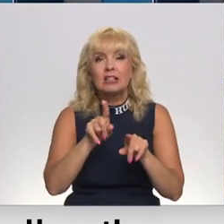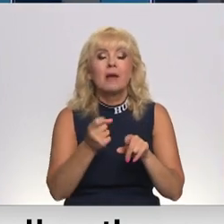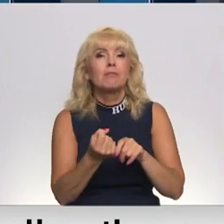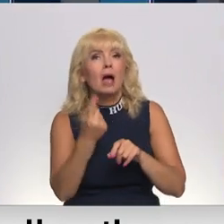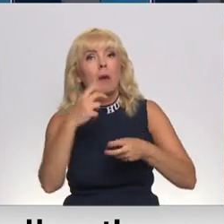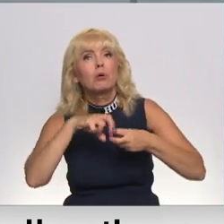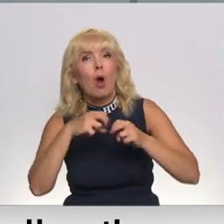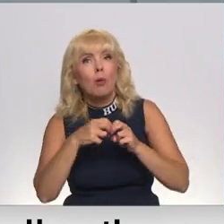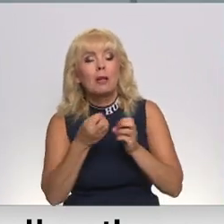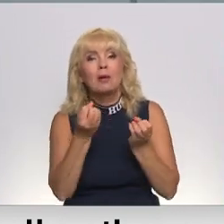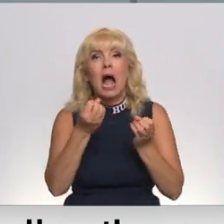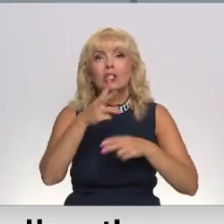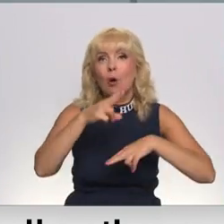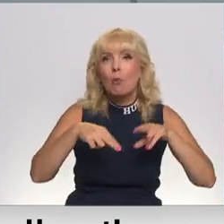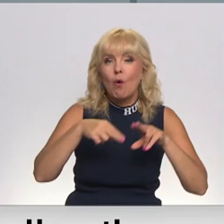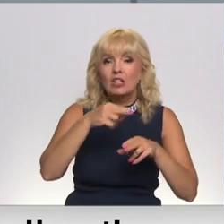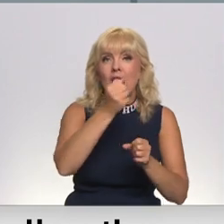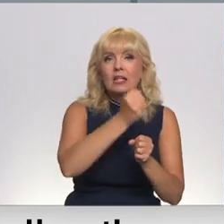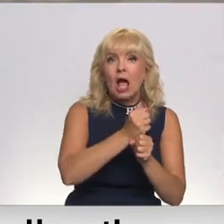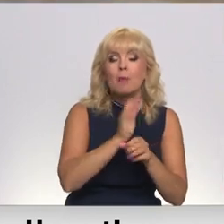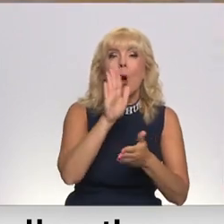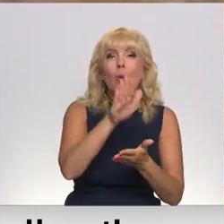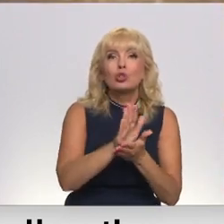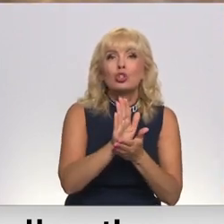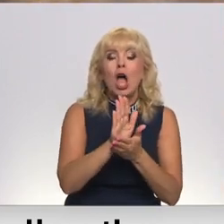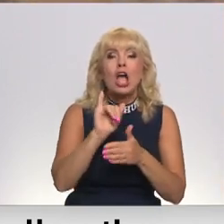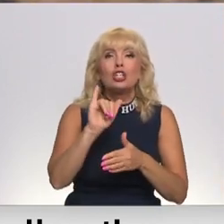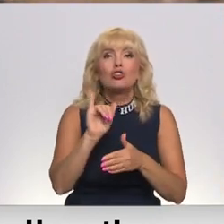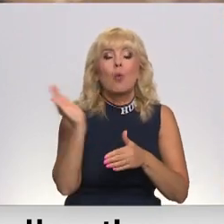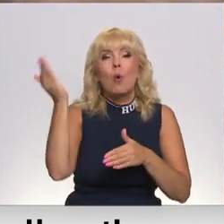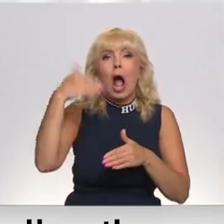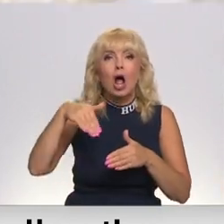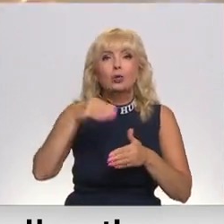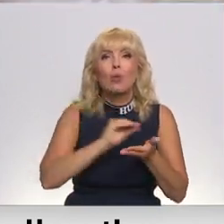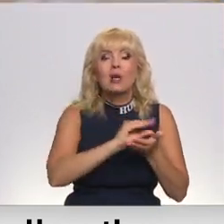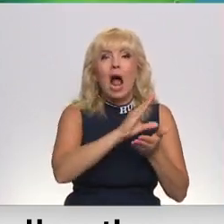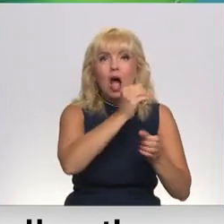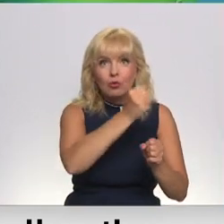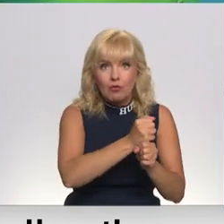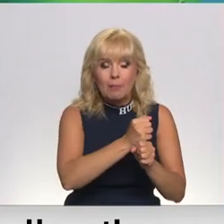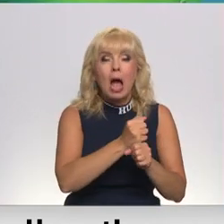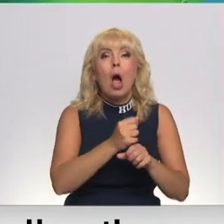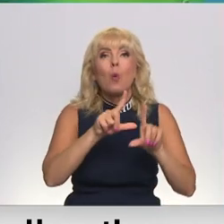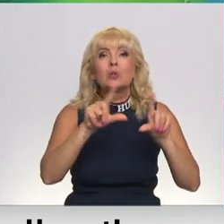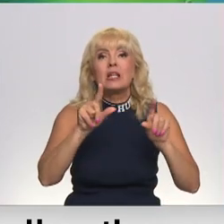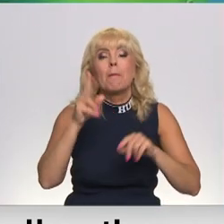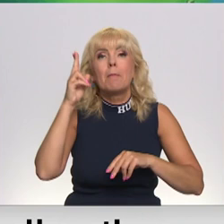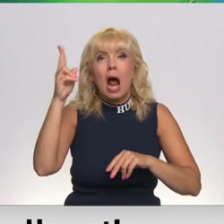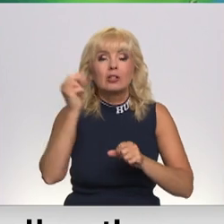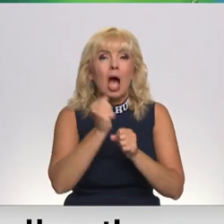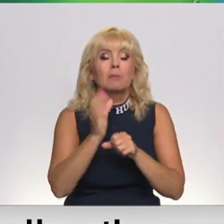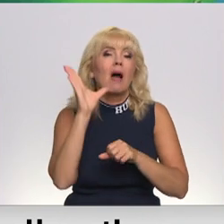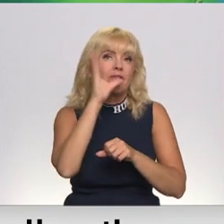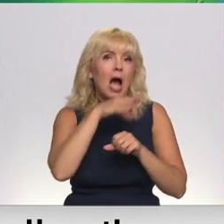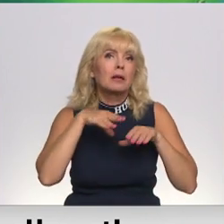Piemēram, gāzes vada būvniecība no termināļu uz Inģu kalna gāzes krātovi. Vienlaikus uzņēmumā ir pārliecināti, ka darbus ir reāli